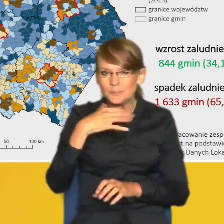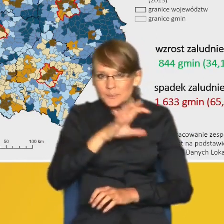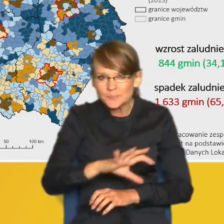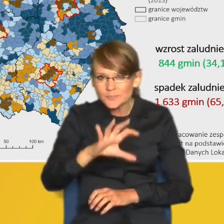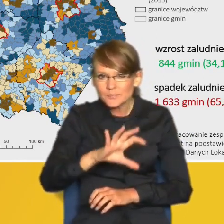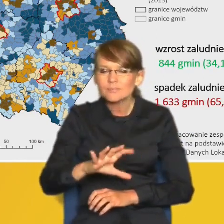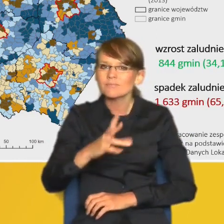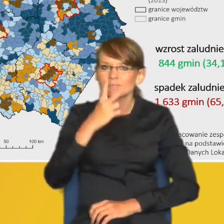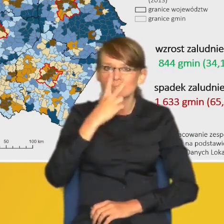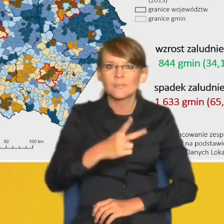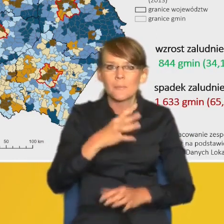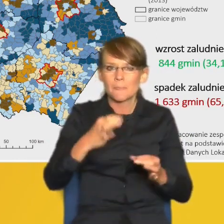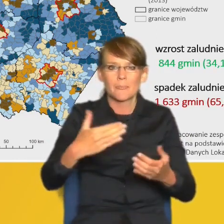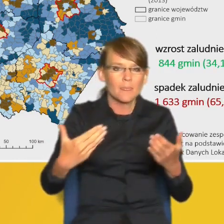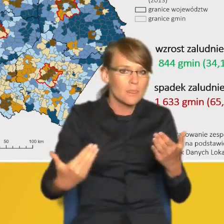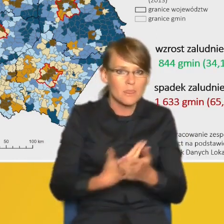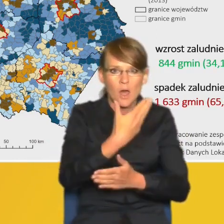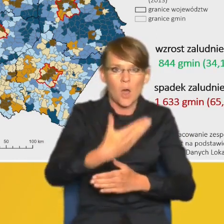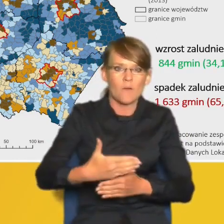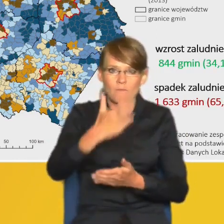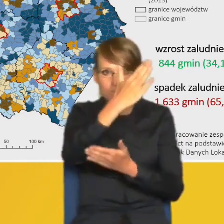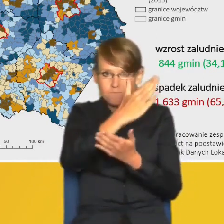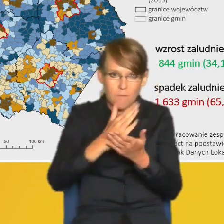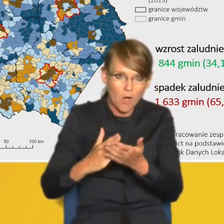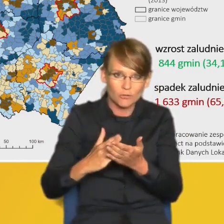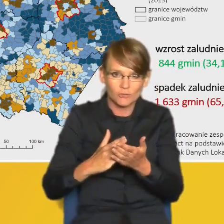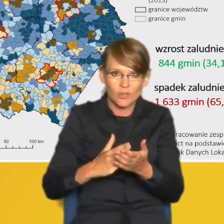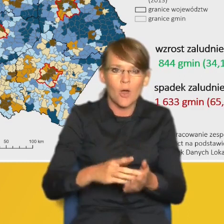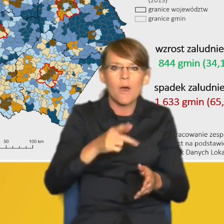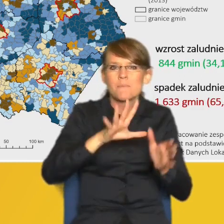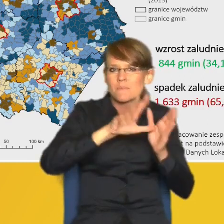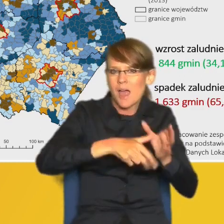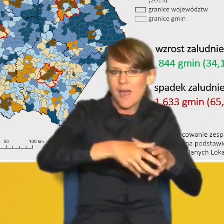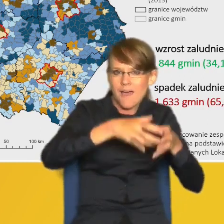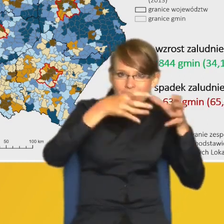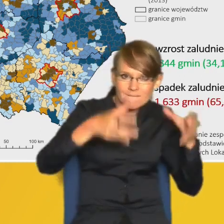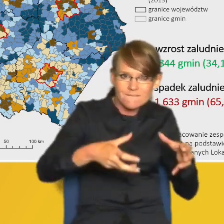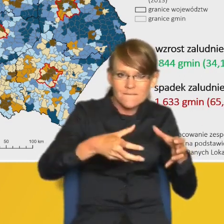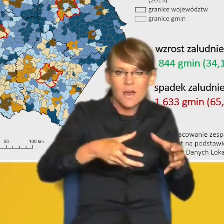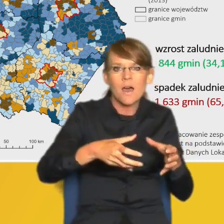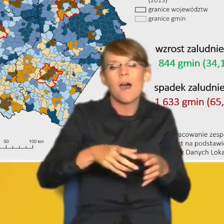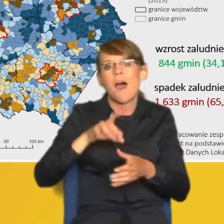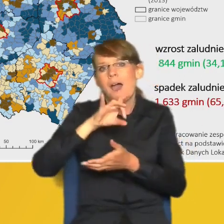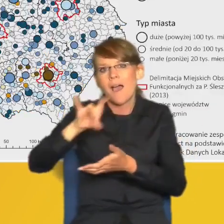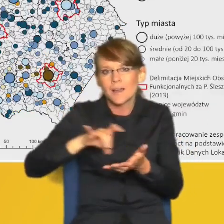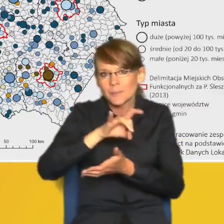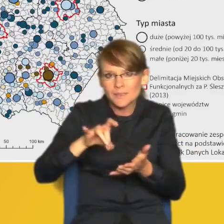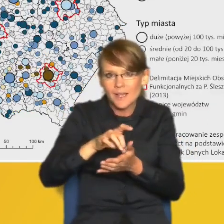się nowa linia podziału pomiędzy metropolię i gminy zagrożone